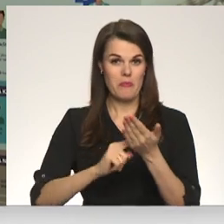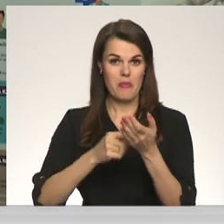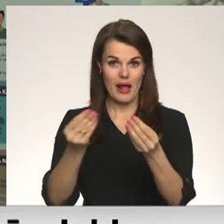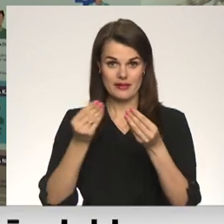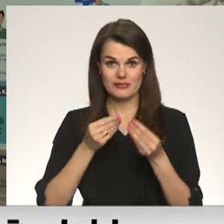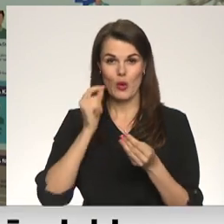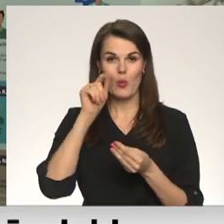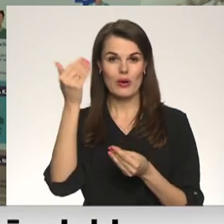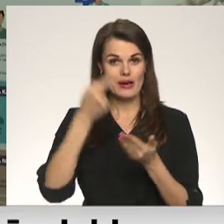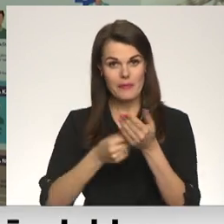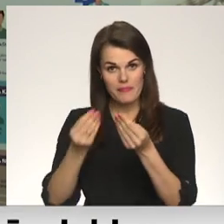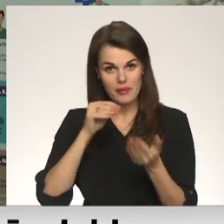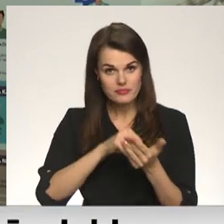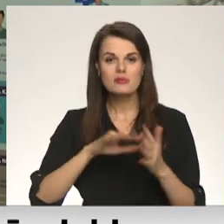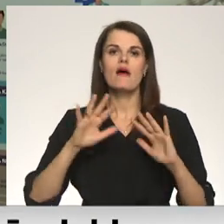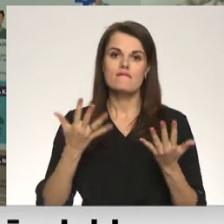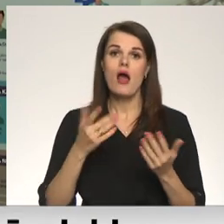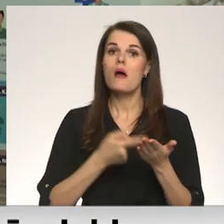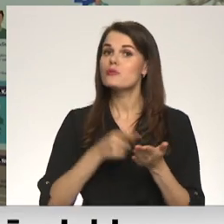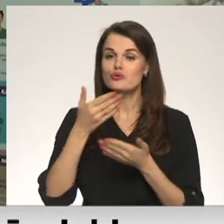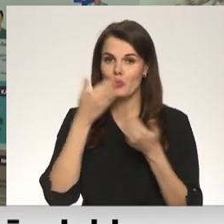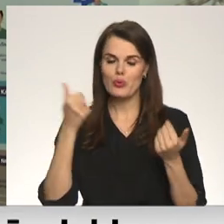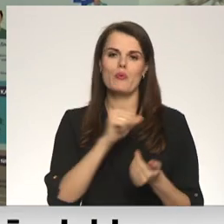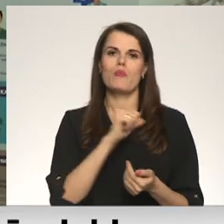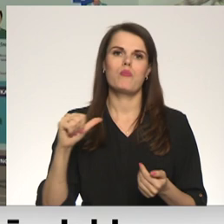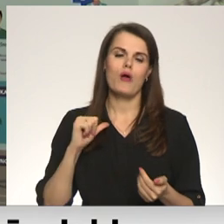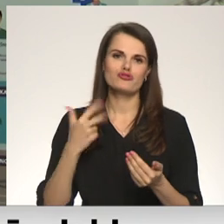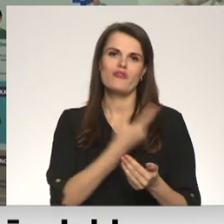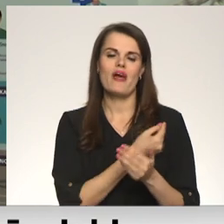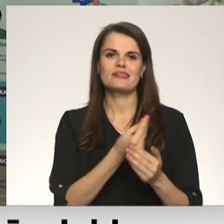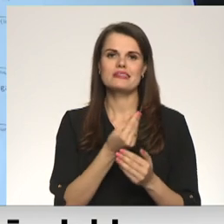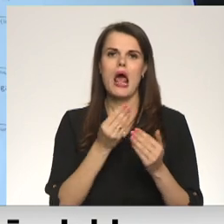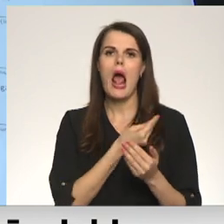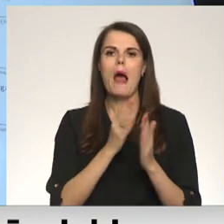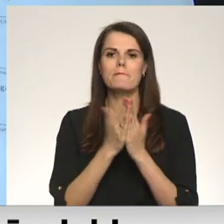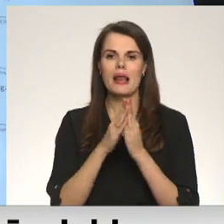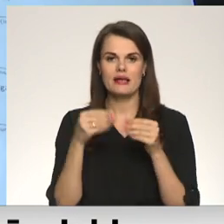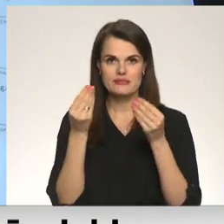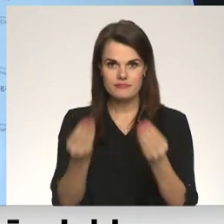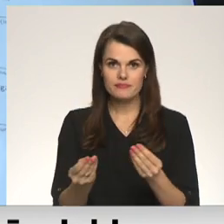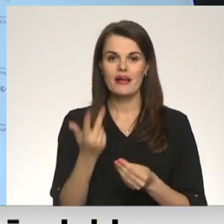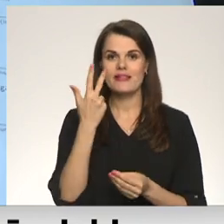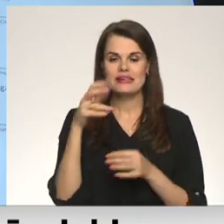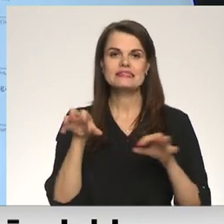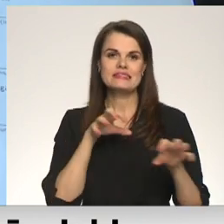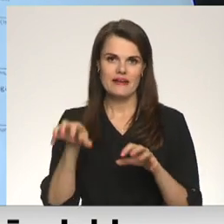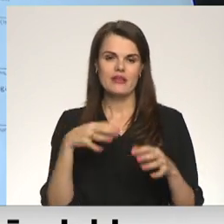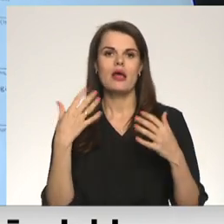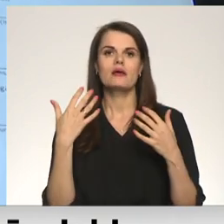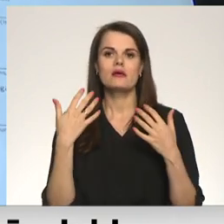Ukrainas īdļa lēdze, izrakstam savu prostu vakcinēšanas apliecību. Treiz dzīvnieki bija jau ar